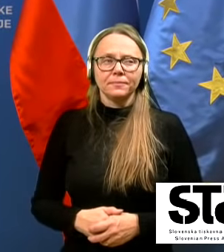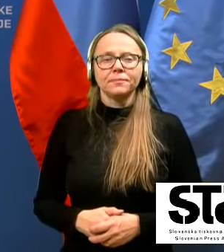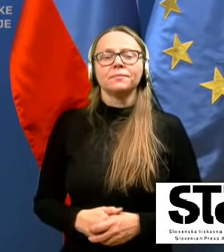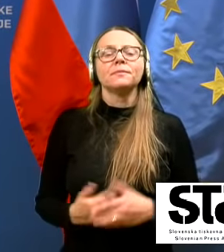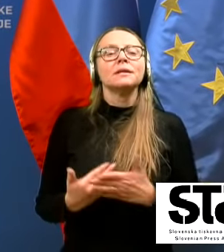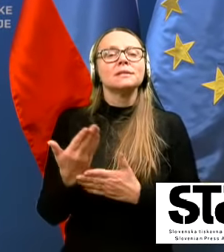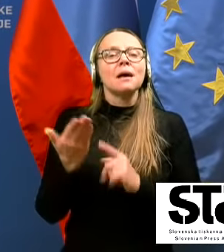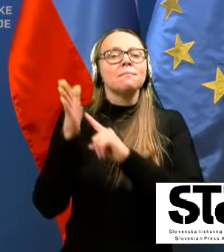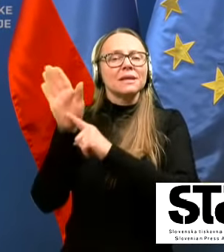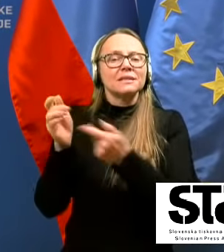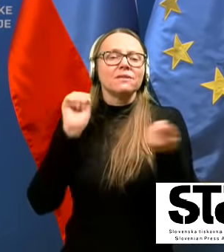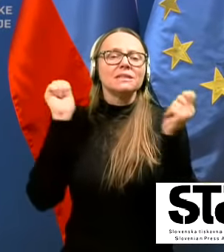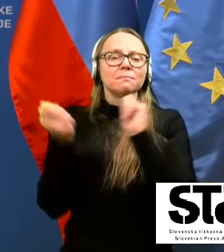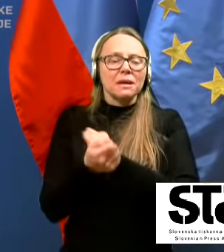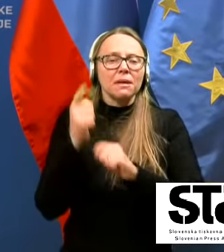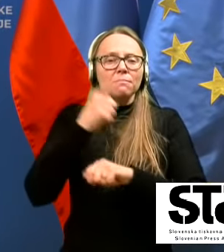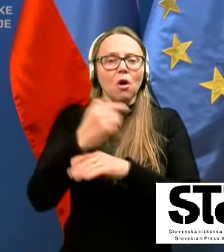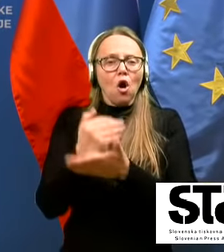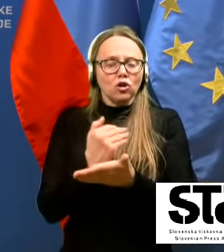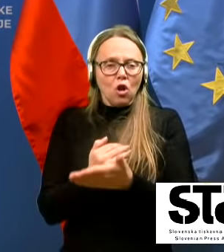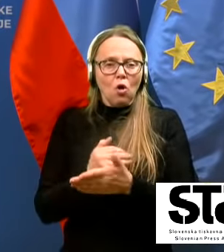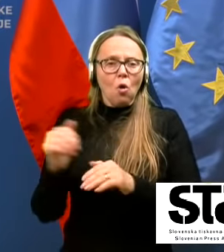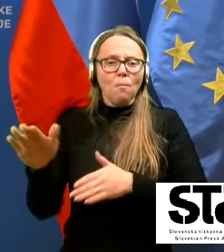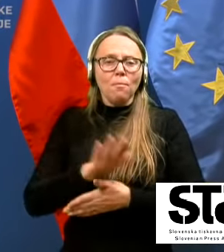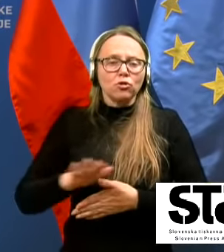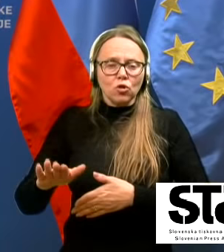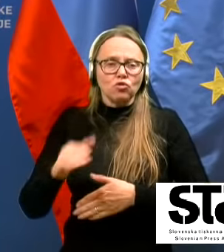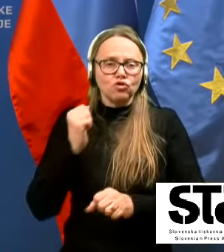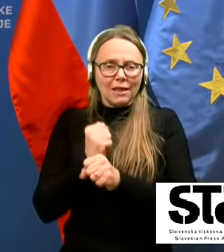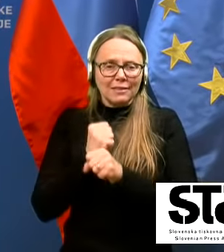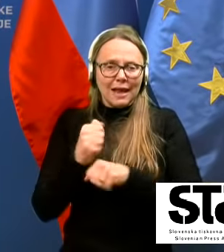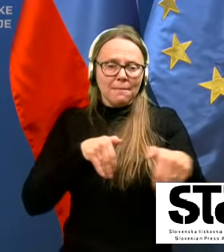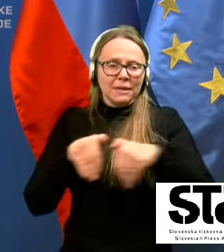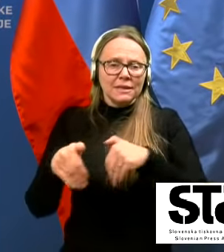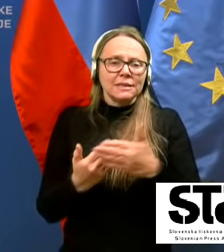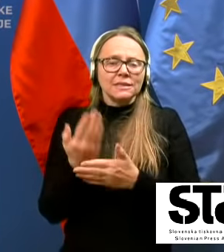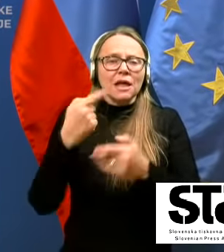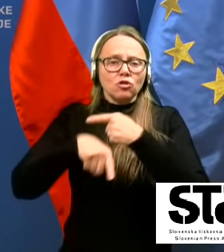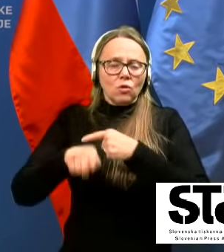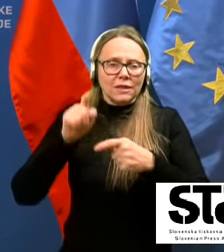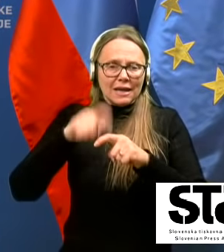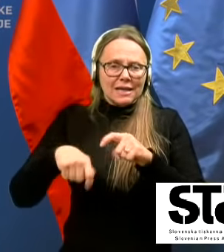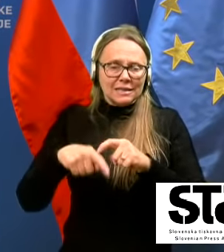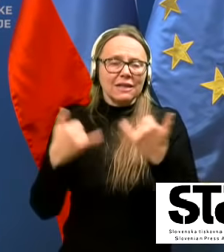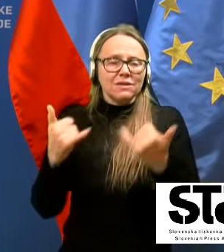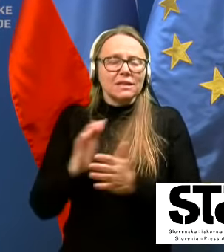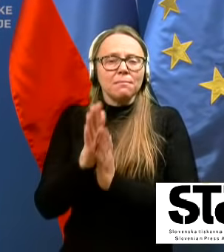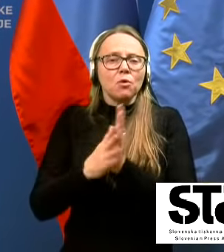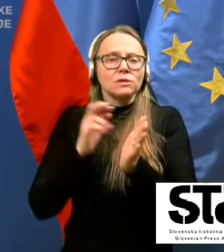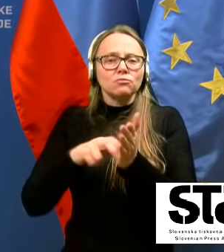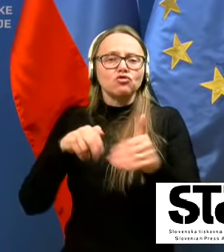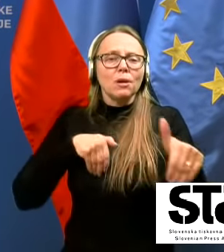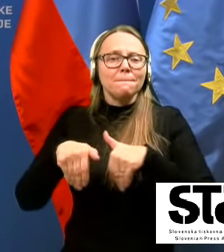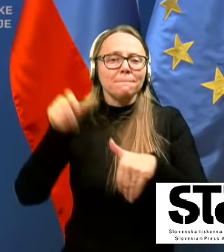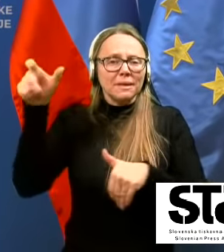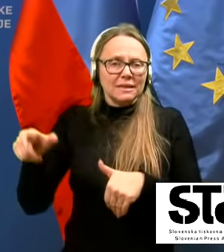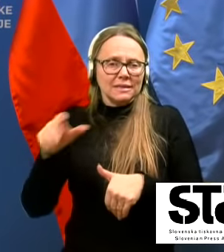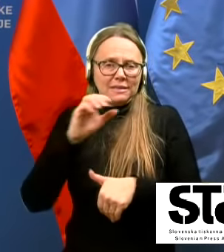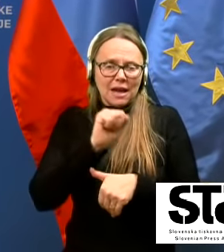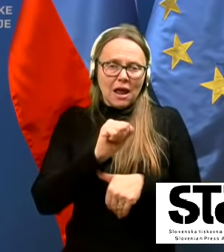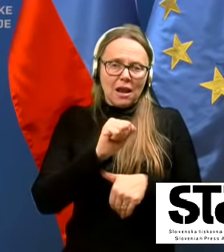predstavitev spremem podlokov z področja dela ministrstva za notranje zadeve, pa sedaj prosim še ministra Aleša Hojsa.